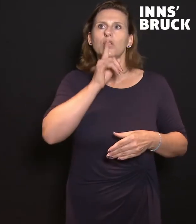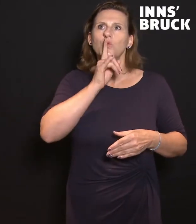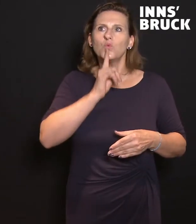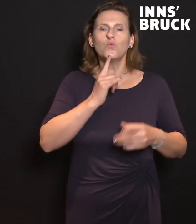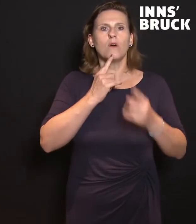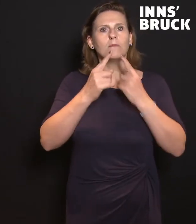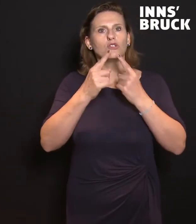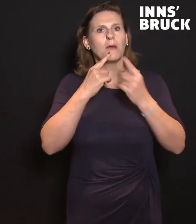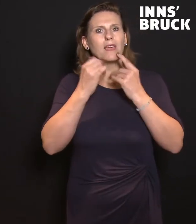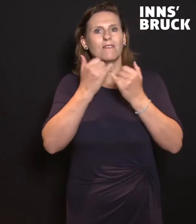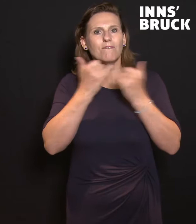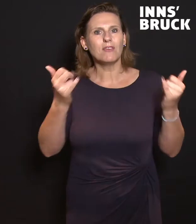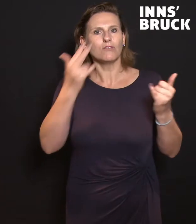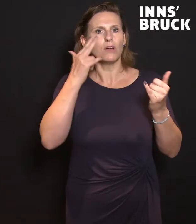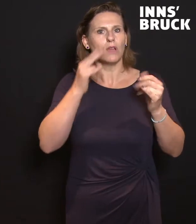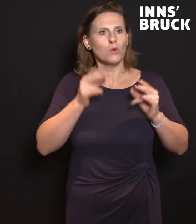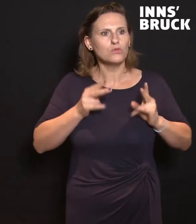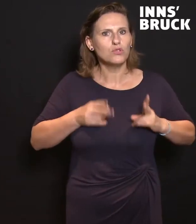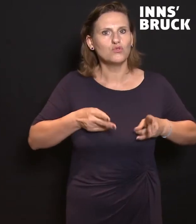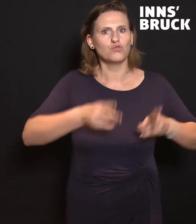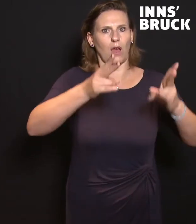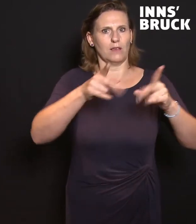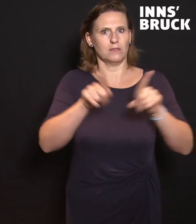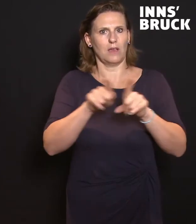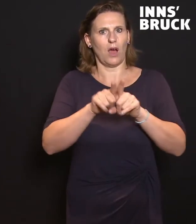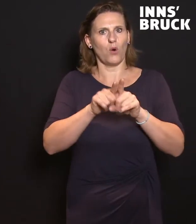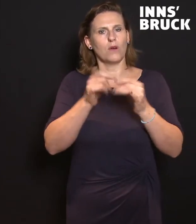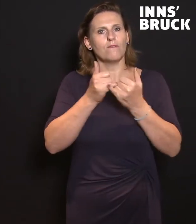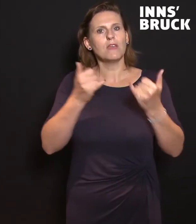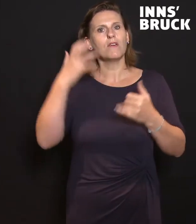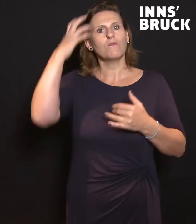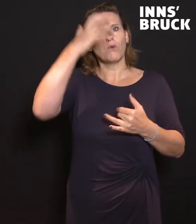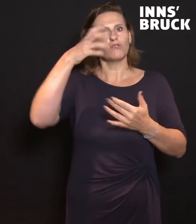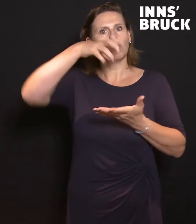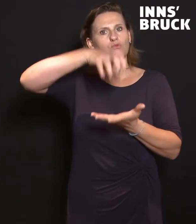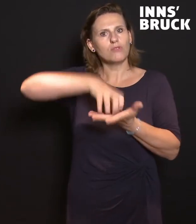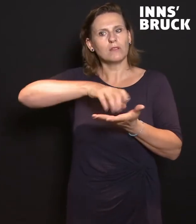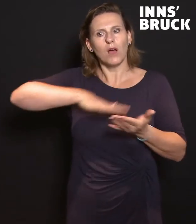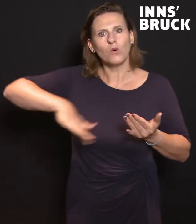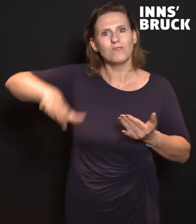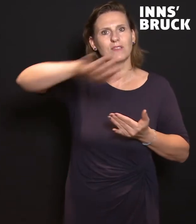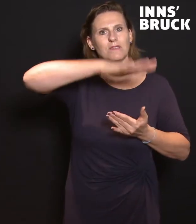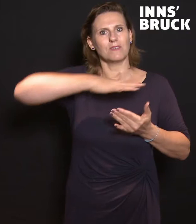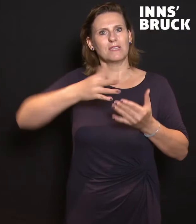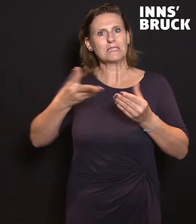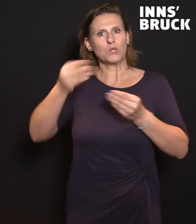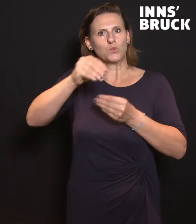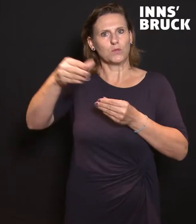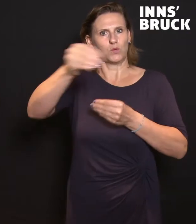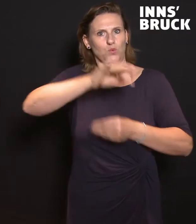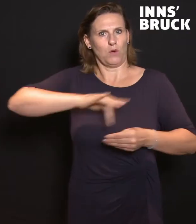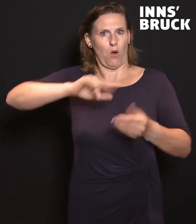darüber sprechen, wie wir uns in Zukunft diese Stadt vorstellen und was wir auch im Bereich der Raumplanung tun sollen oder tun müssen.